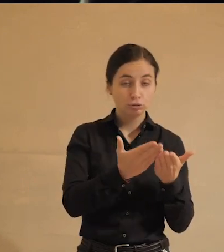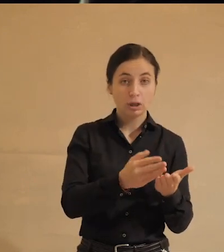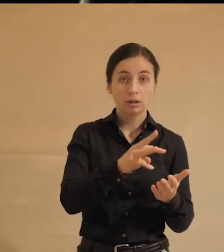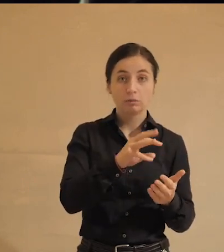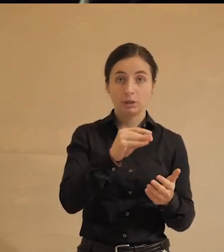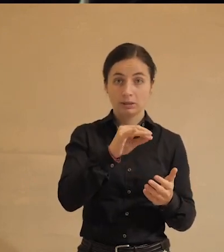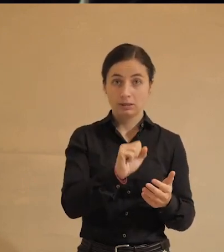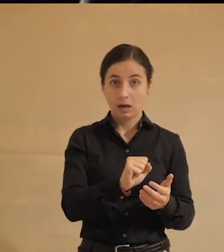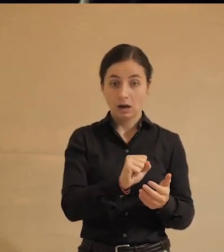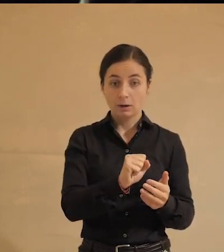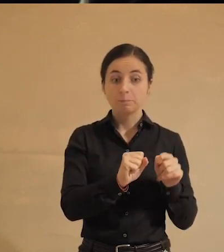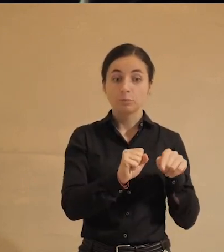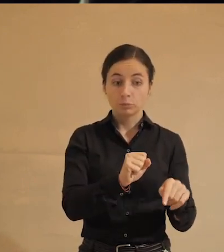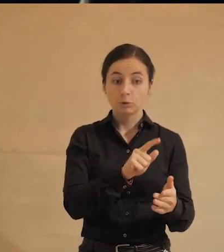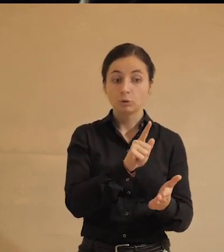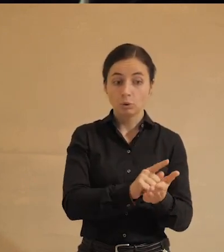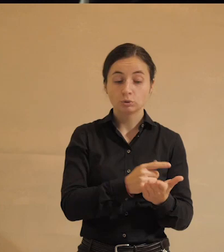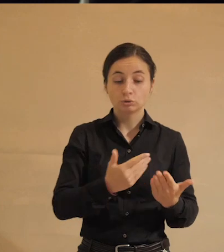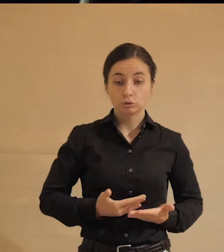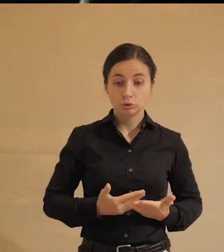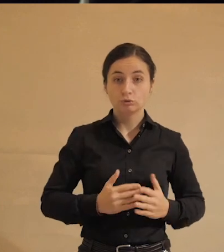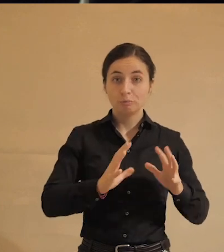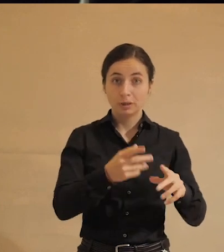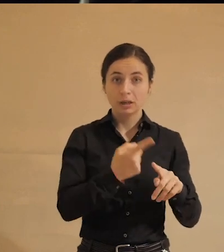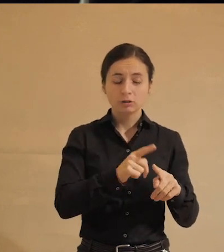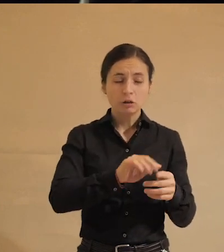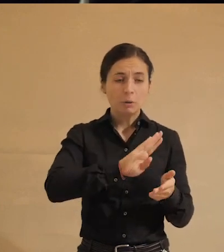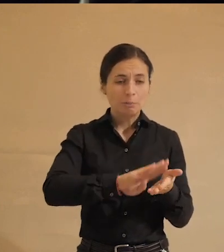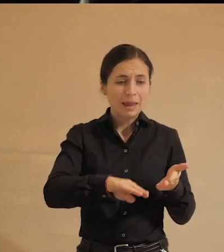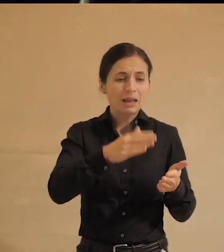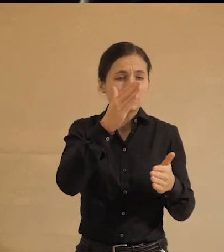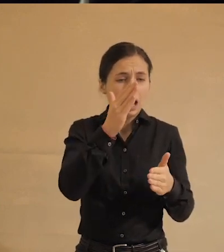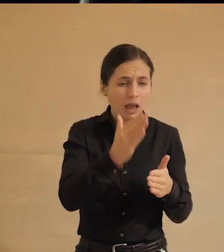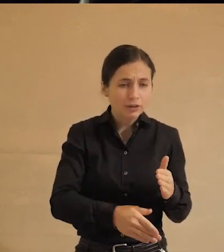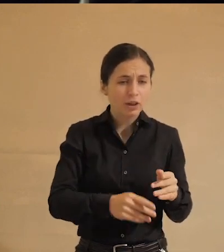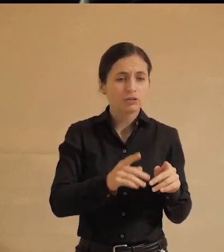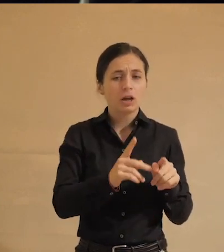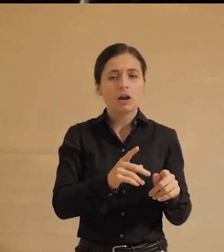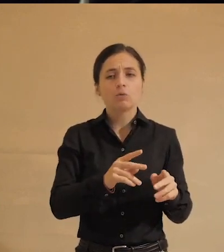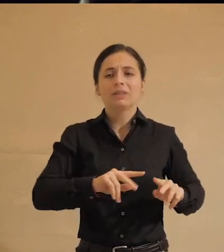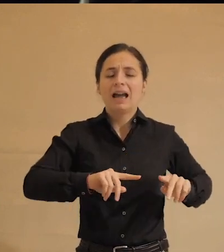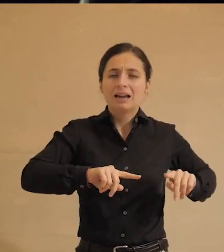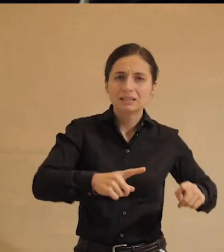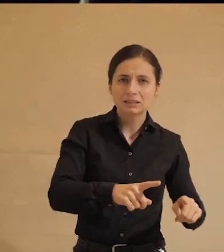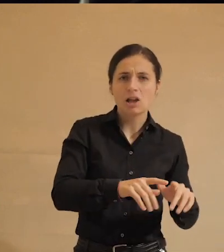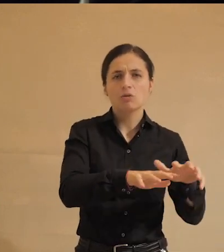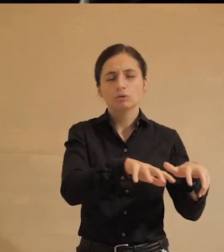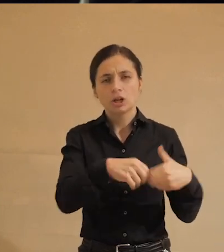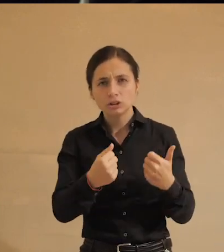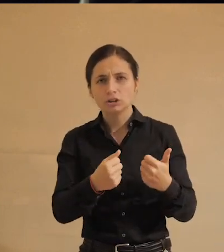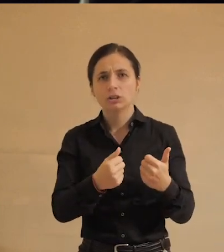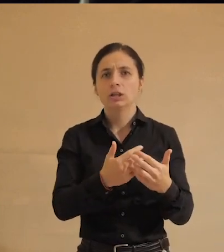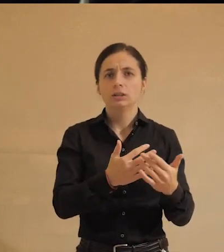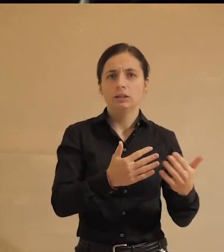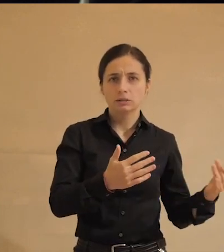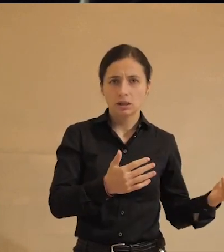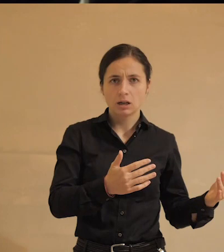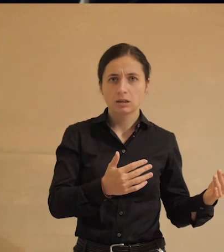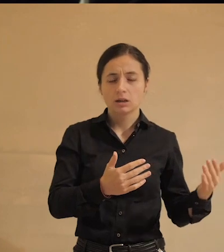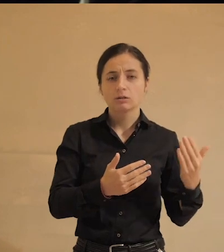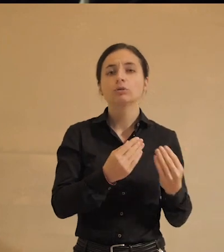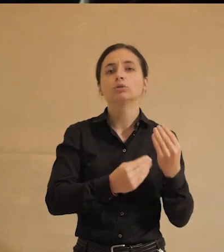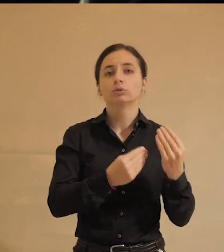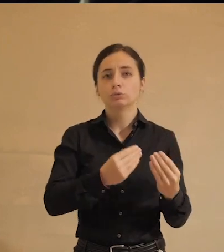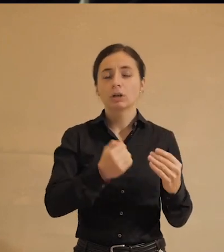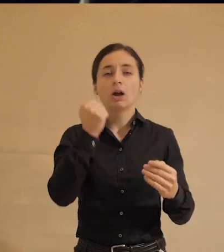медиазону, должен, по идее, жить в мире, в котором бесконечно кого-то заарестовали, утащили и так далее, как это в известной